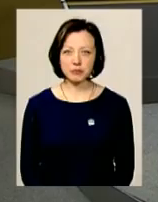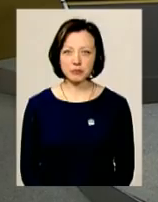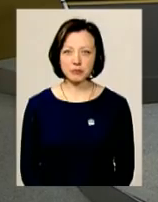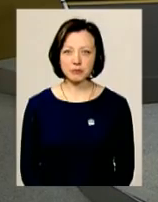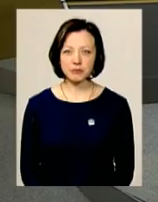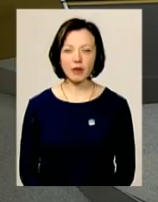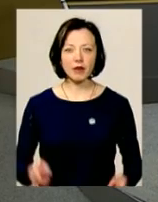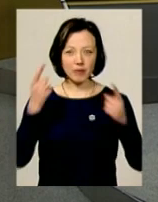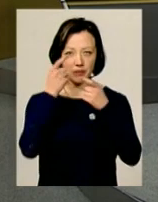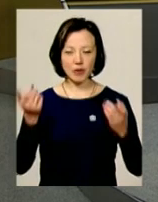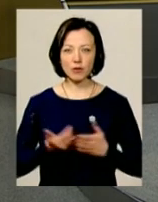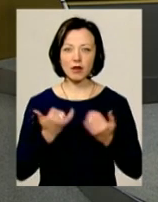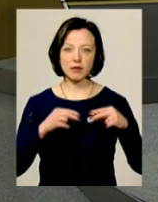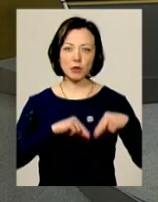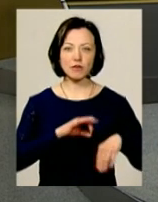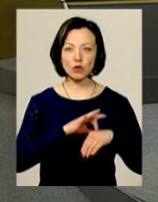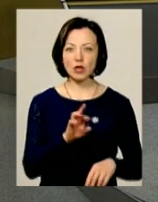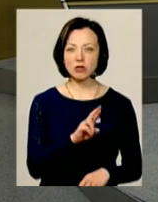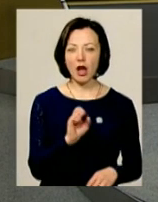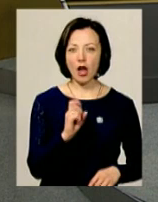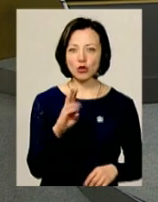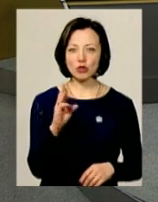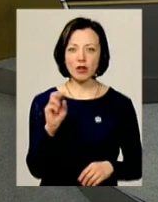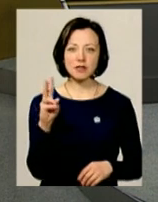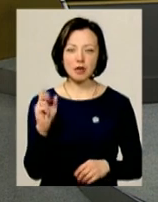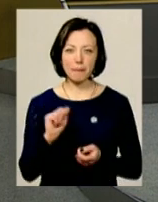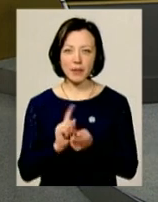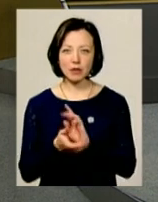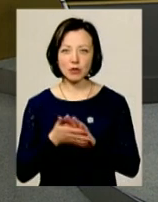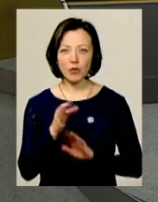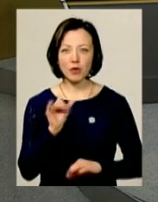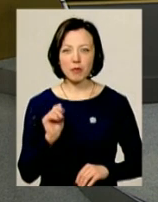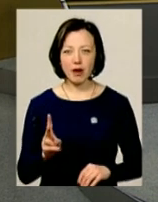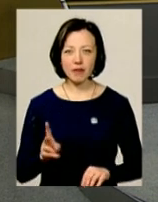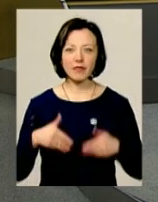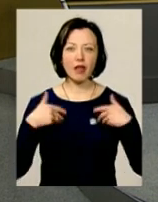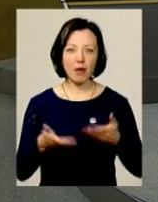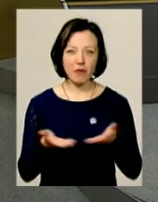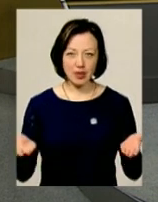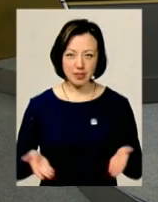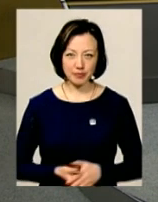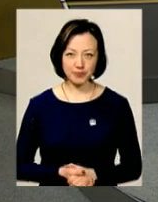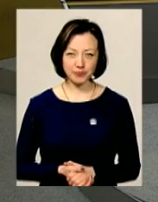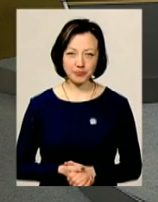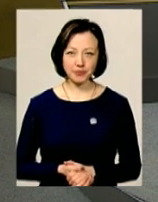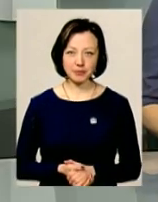В ефірі новини. В студії працюють ведуча Ярослава Антошевська, перекладач на жестову мову Ольга Рибак. Ми вітаємо вас.